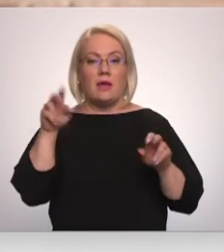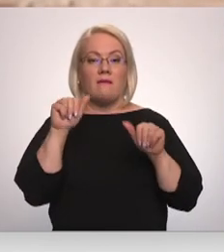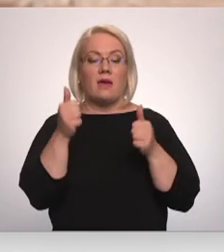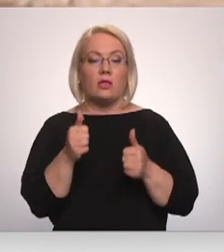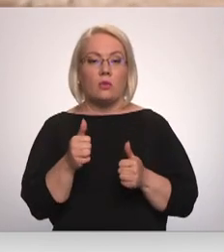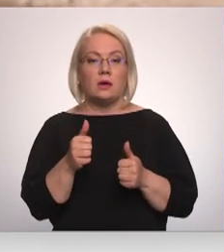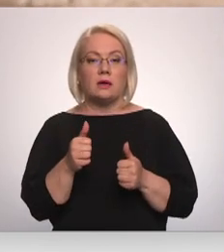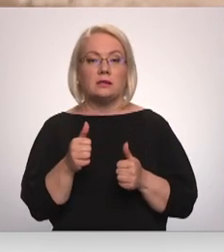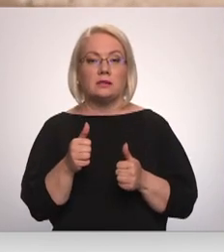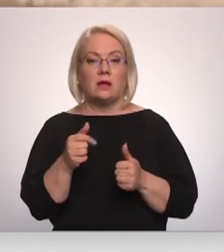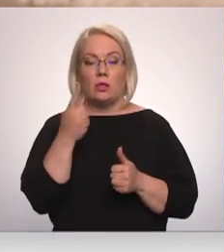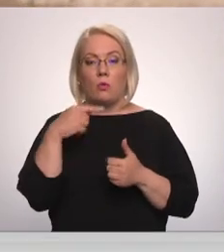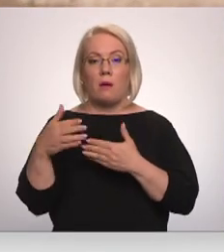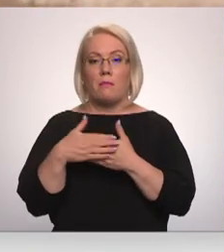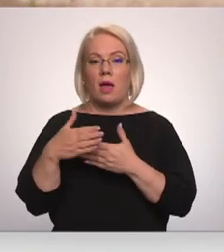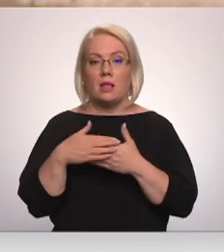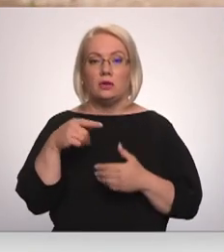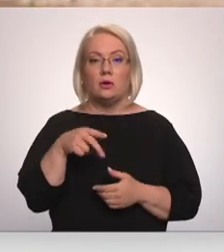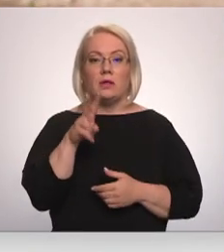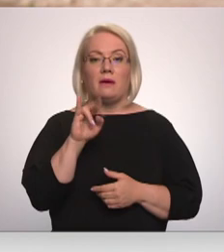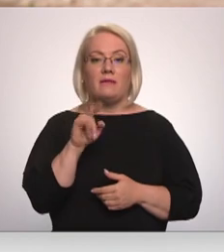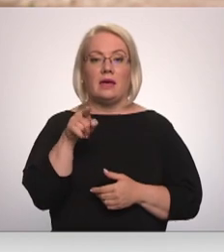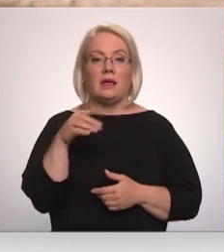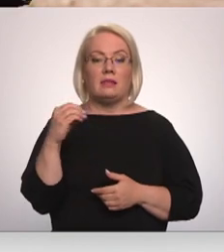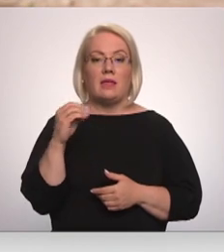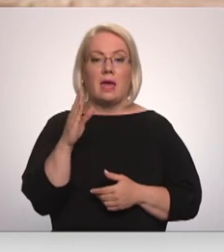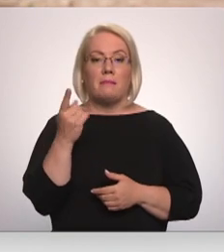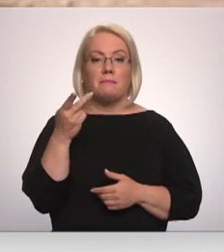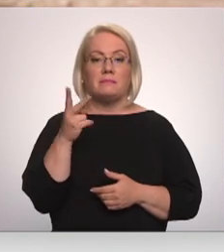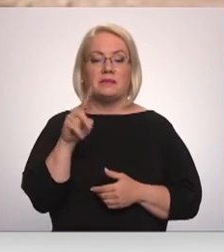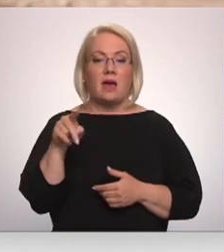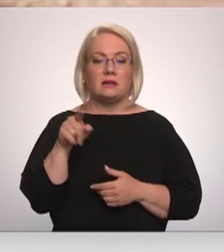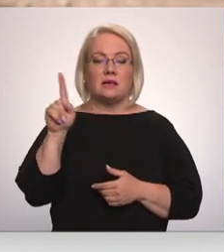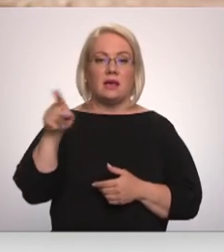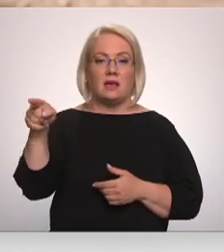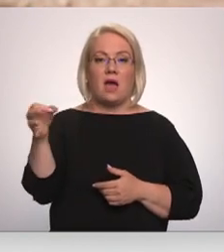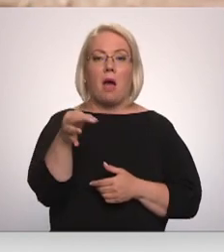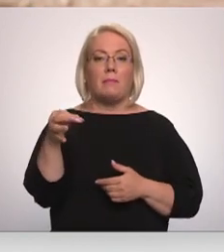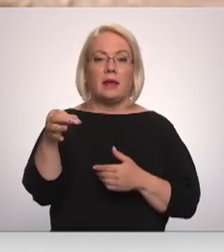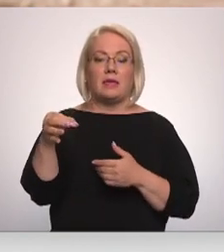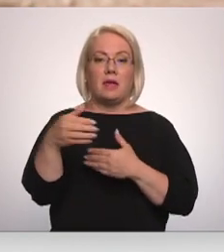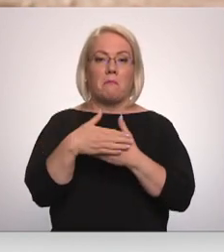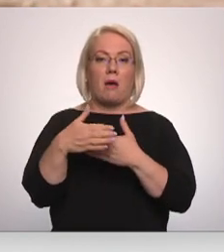no malas. Jo te vitsips, guberņas, uzas apriņša mala. Tu tālāk sākas vidzemē.